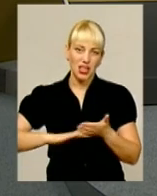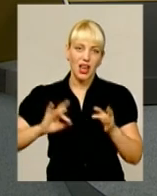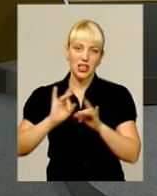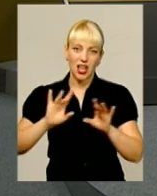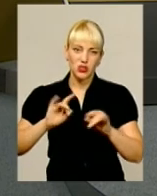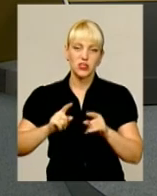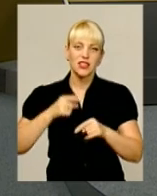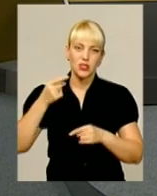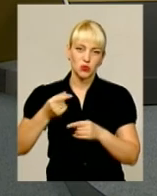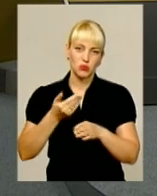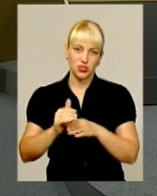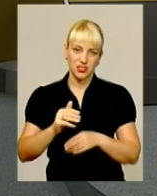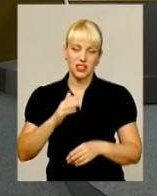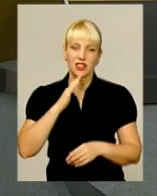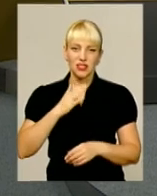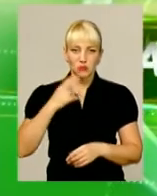наступної частини програми.